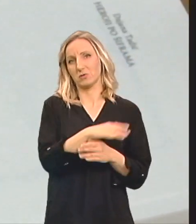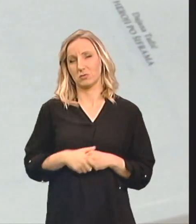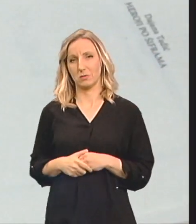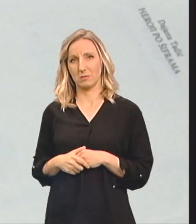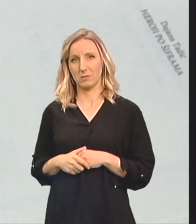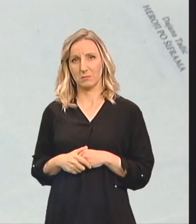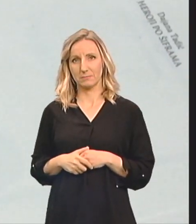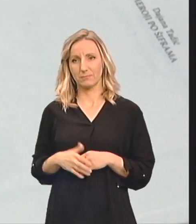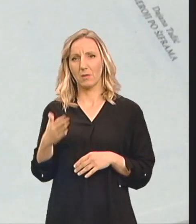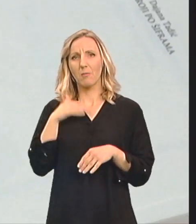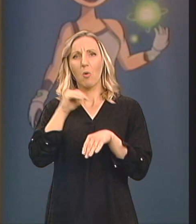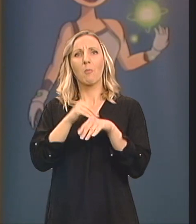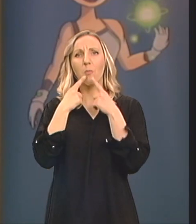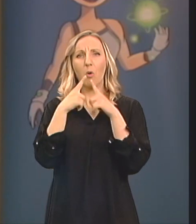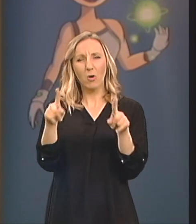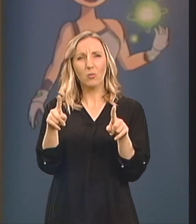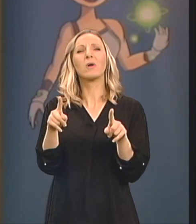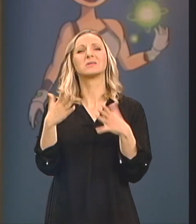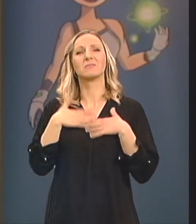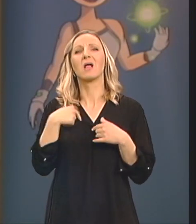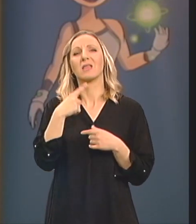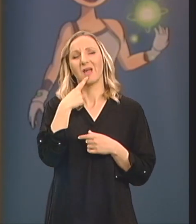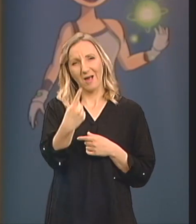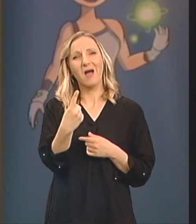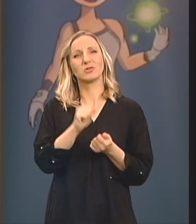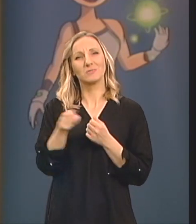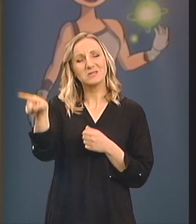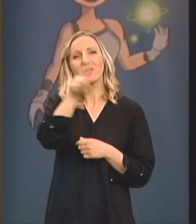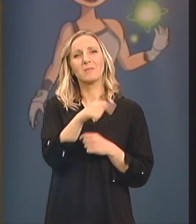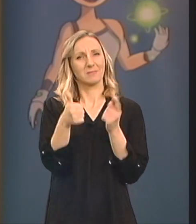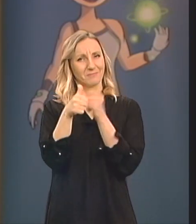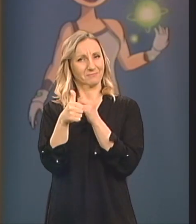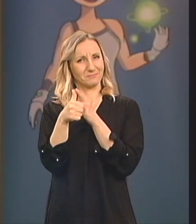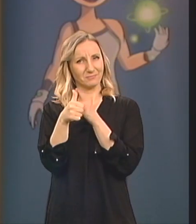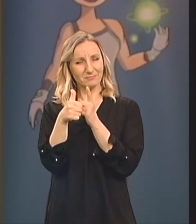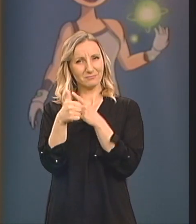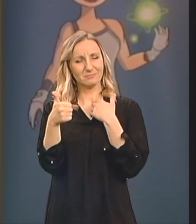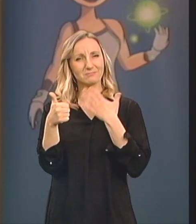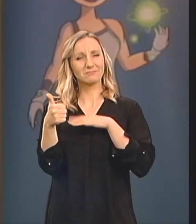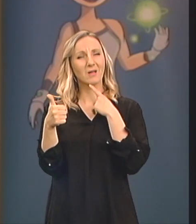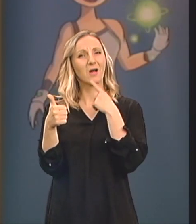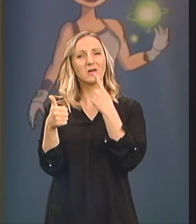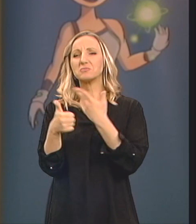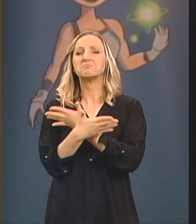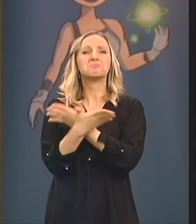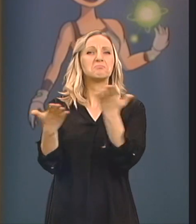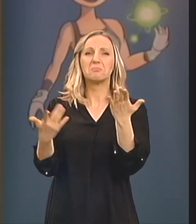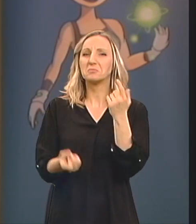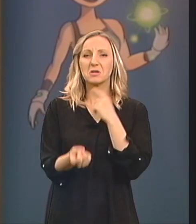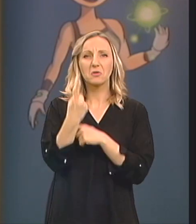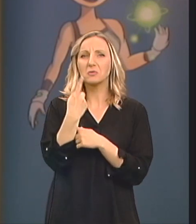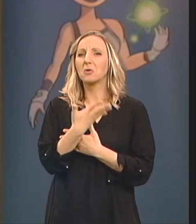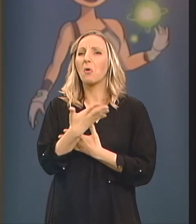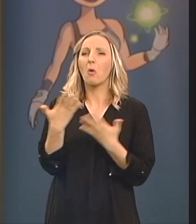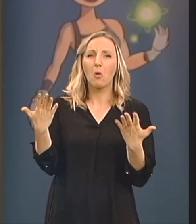Moje poruke su nešto što sam ja u stvari htjela da kažem knjigom Pod broj jedan htjela sam da kažem da šta god da se desi Koliko